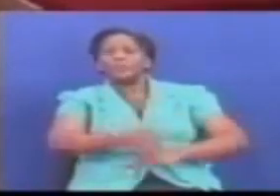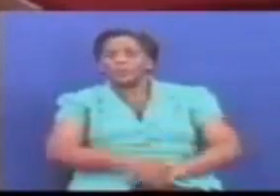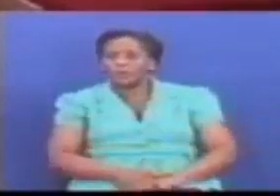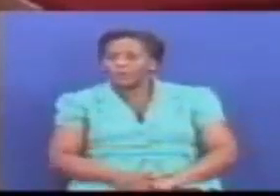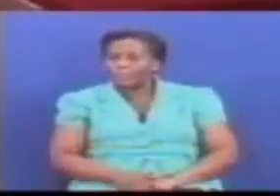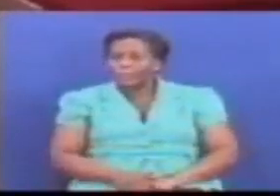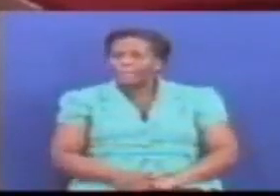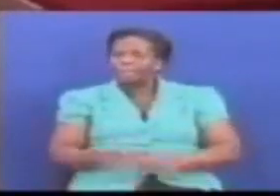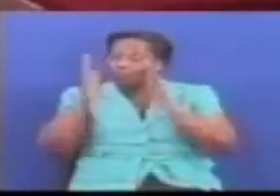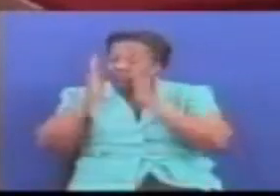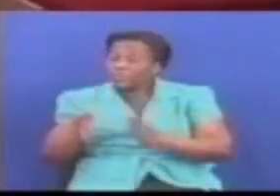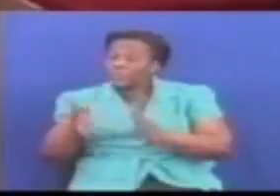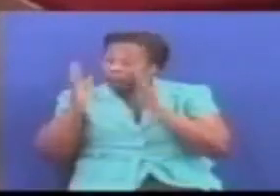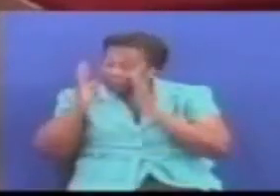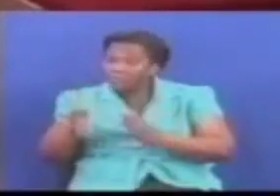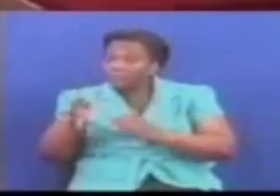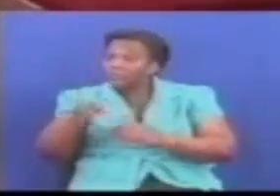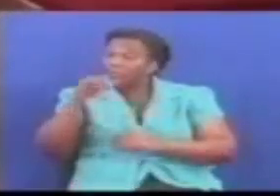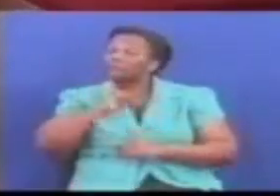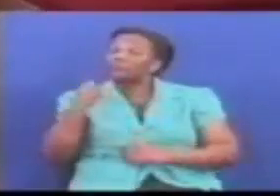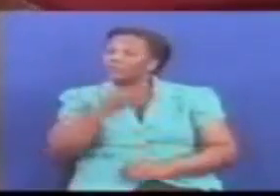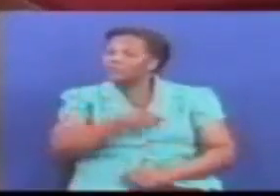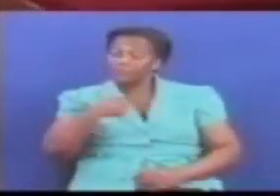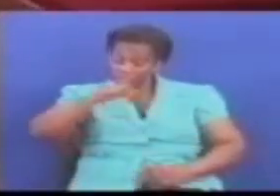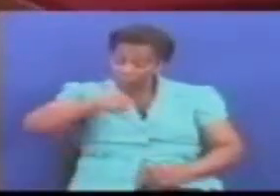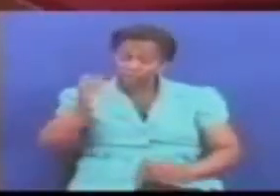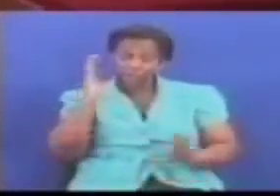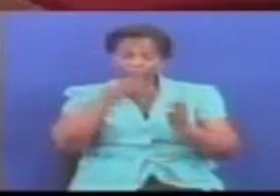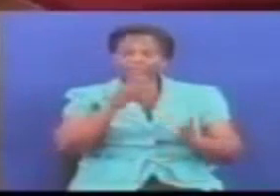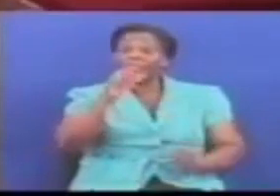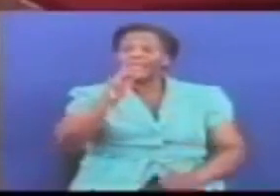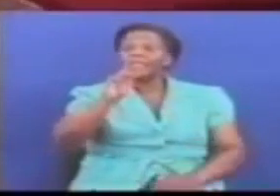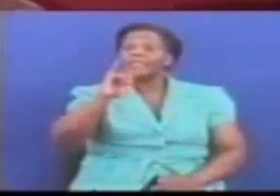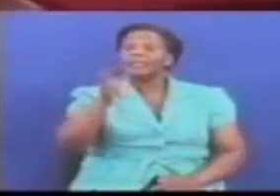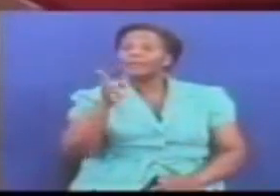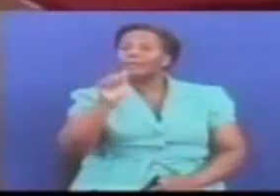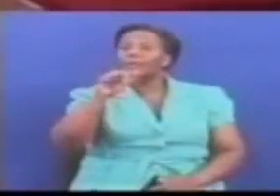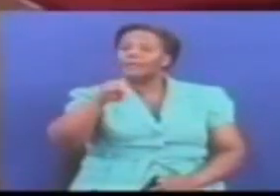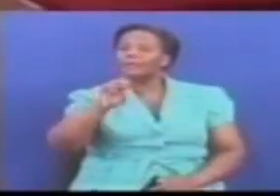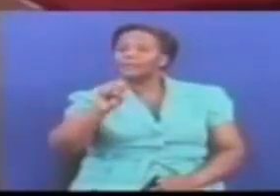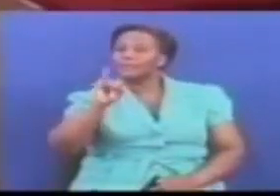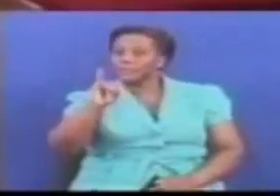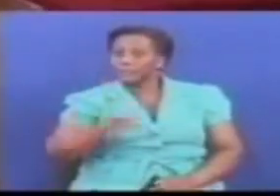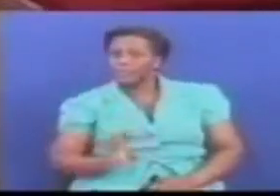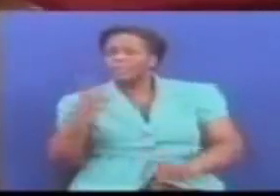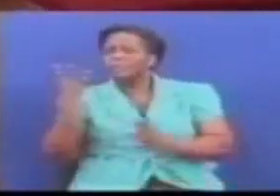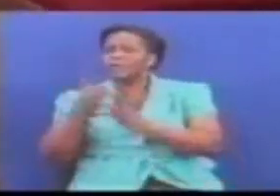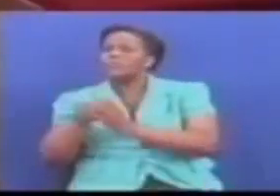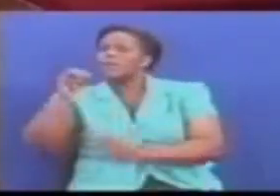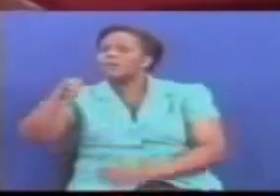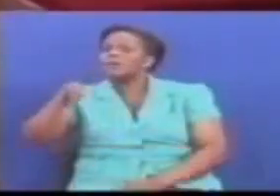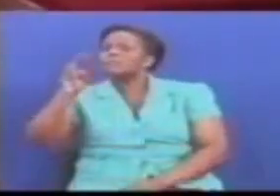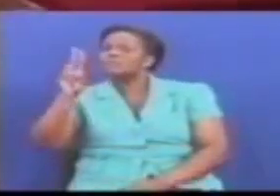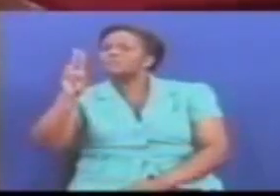mweshmiwa msigwa Mimi nimeenda kihansi Nimeenda kihansi Nimekuta wanainchi kule kihansi Pamoja na mufindi na